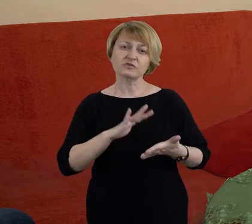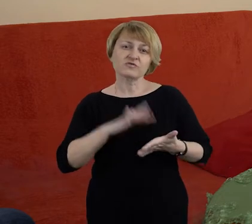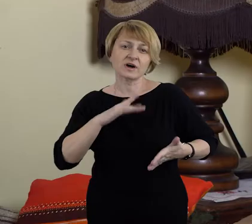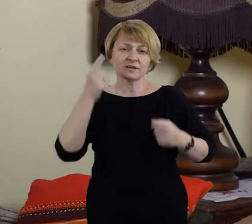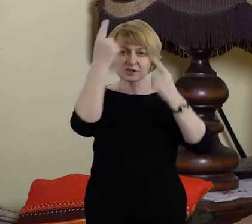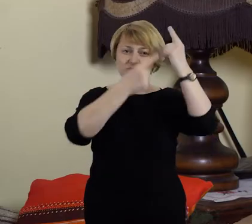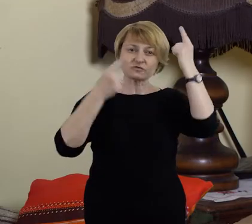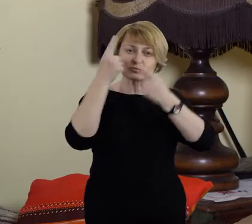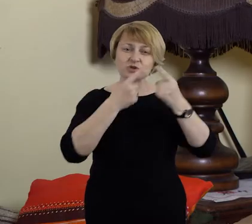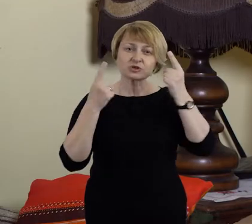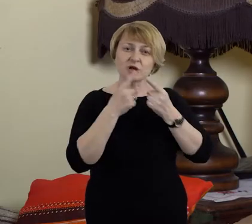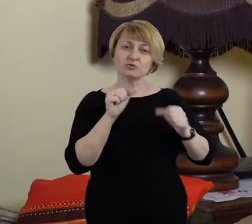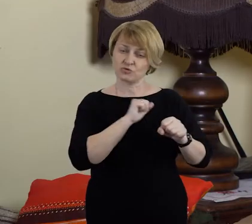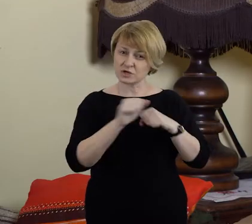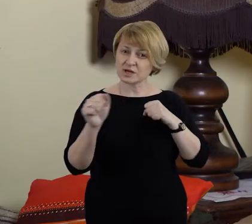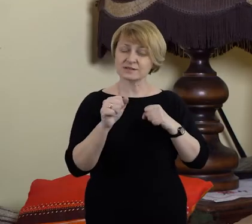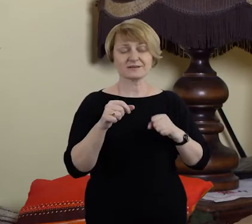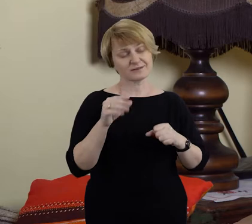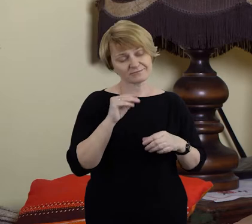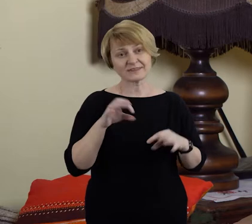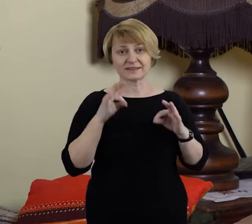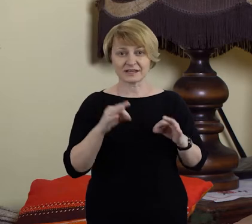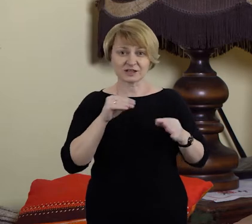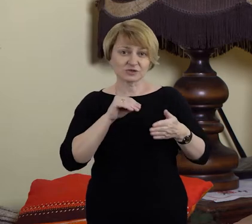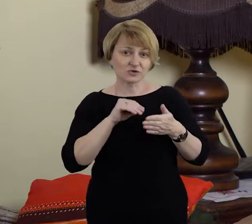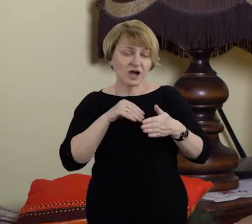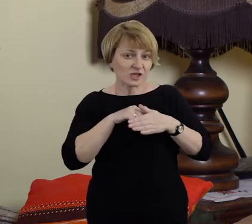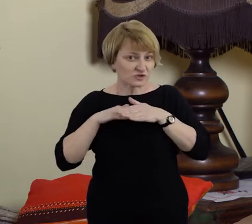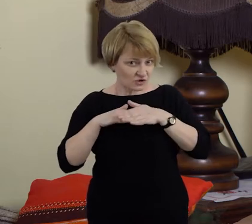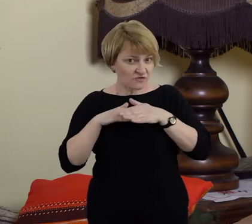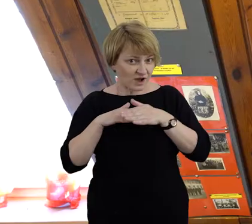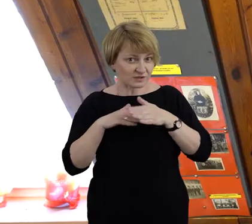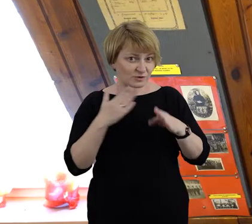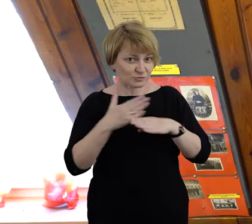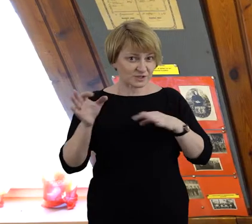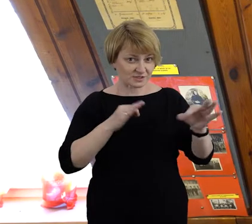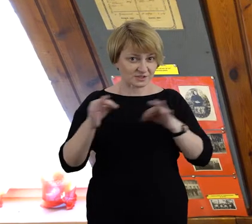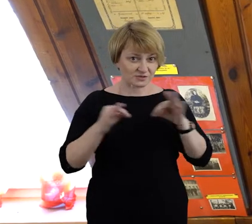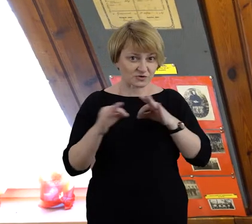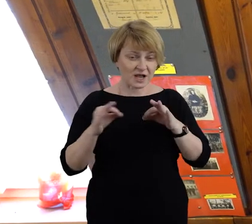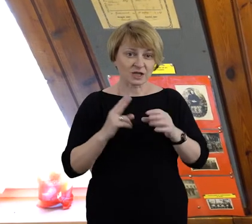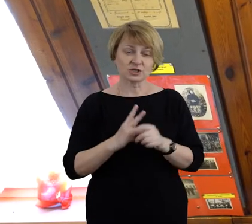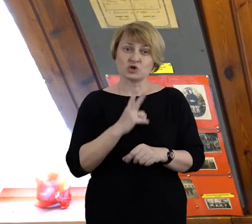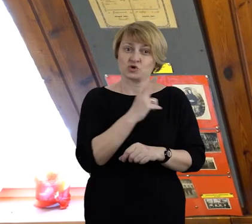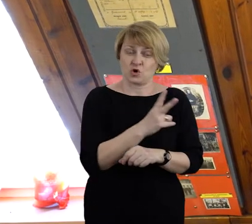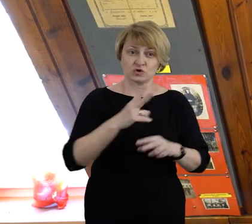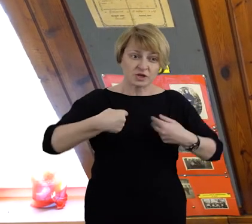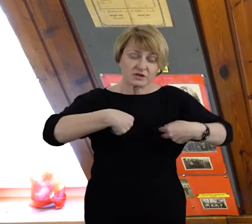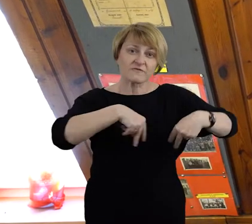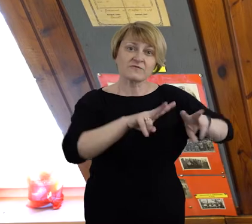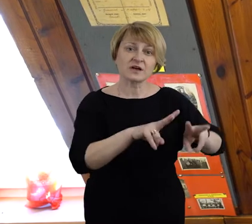gdzieś tam są schowane przez wichry dziejowe, zagrzebane. Ale jak się do tych środowisk